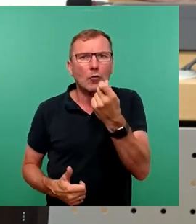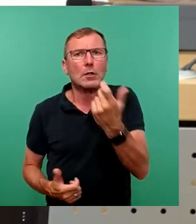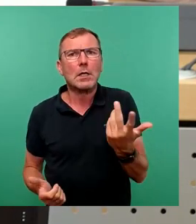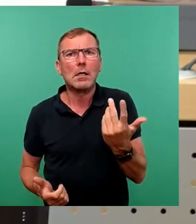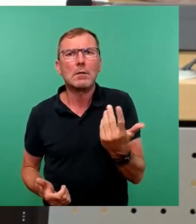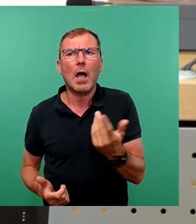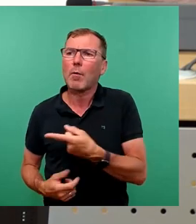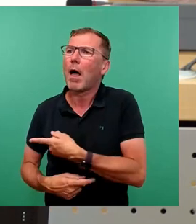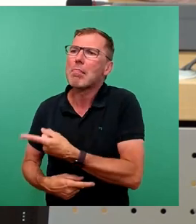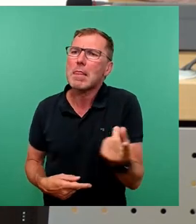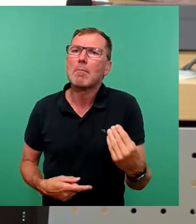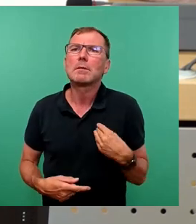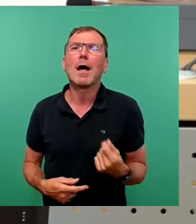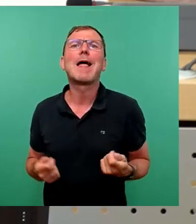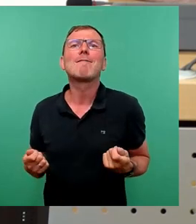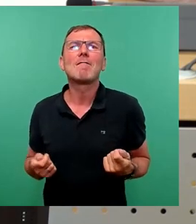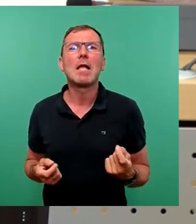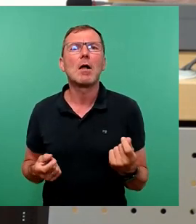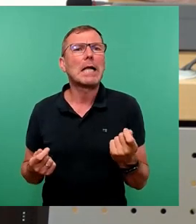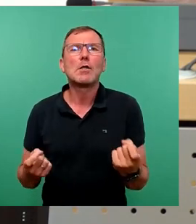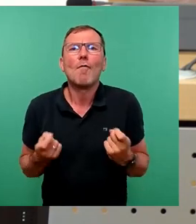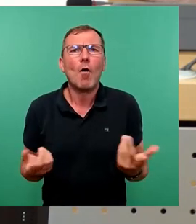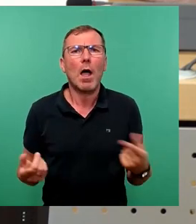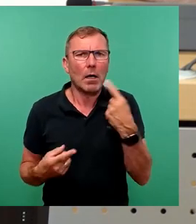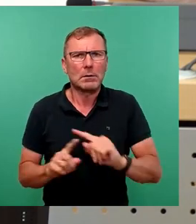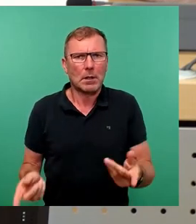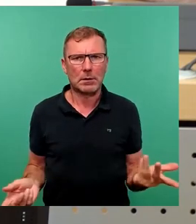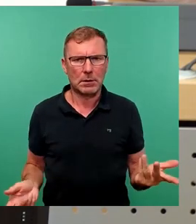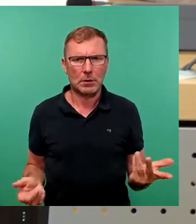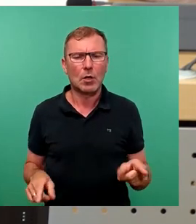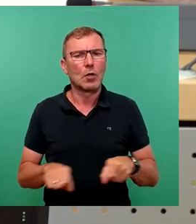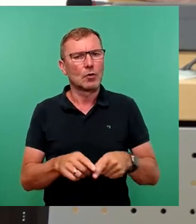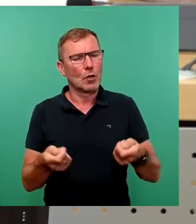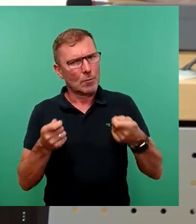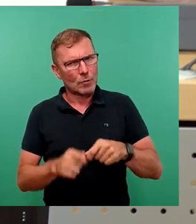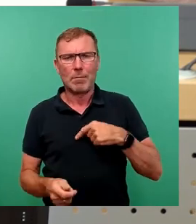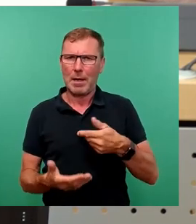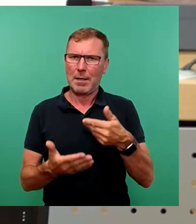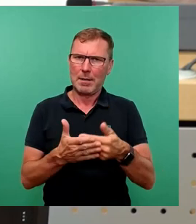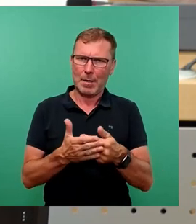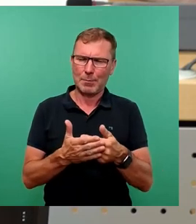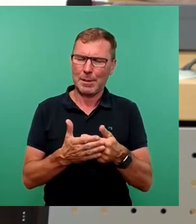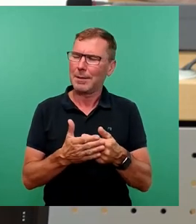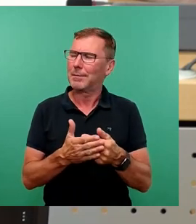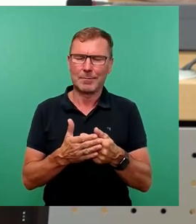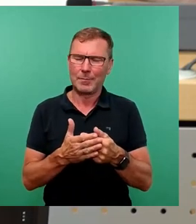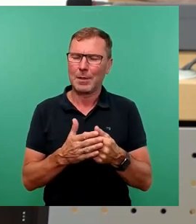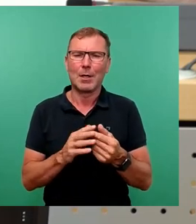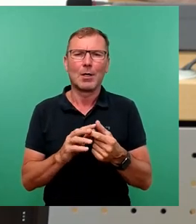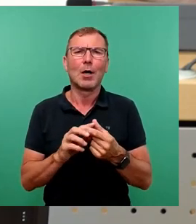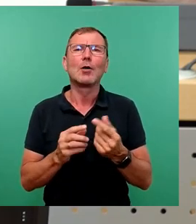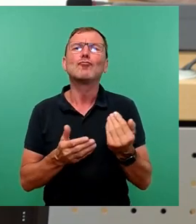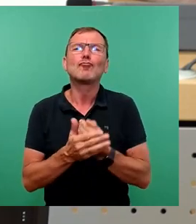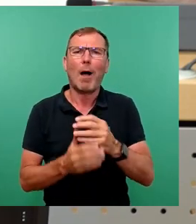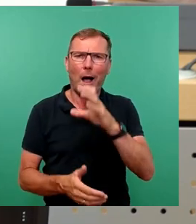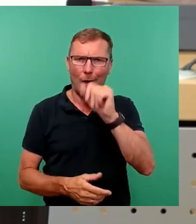von Ihnen, wie viel und wo das herkommen soll. Und zum Schluss komme ich jetzt nochmal an meinen Beispielen zu den absoluten Sparfüchsen in diesem Stadtrat.